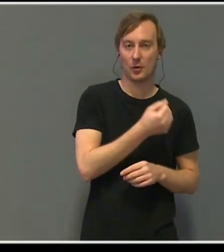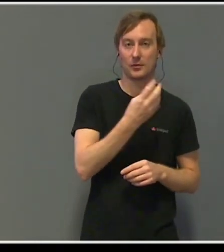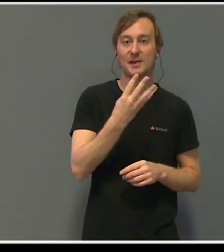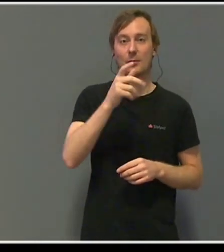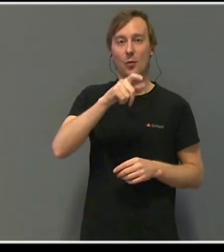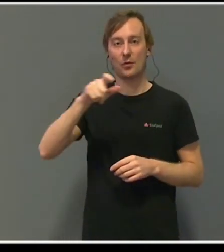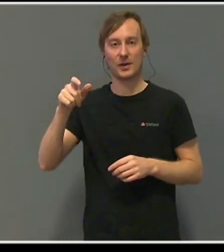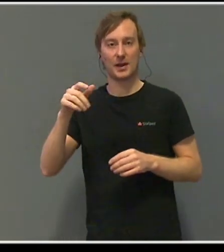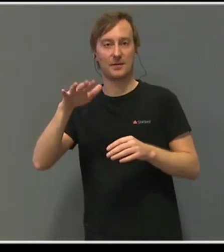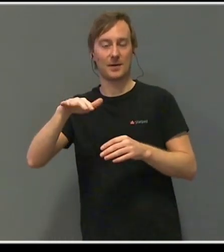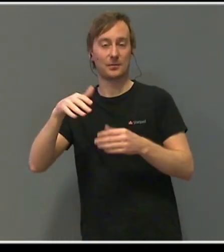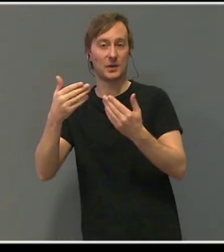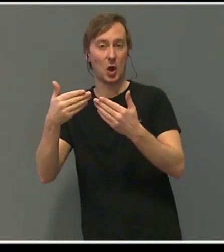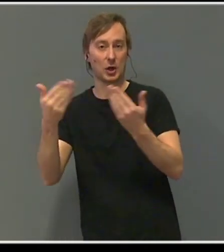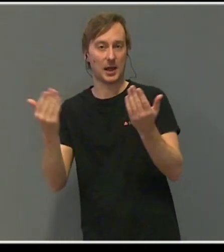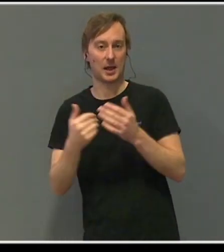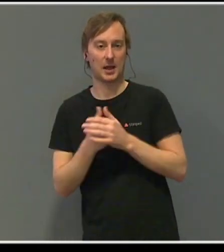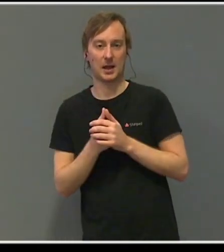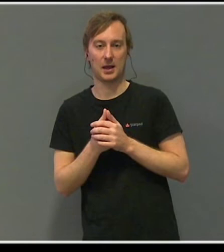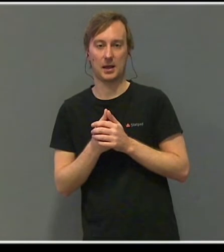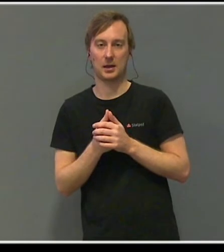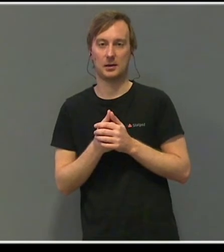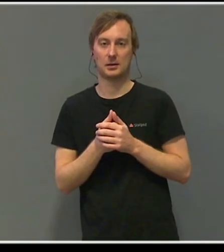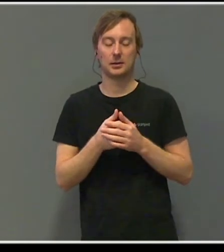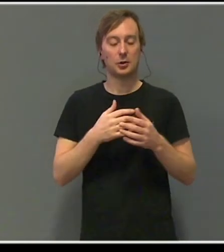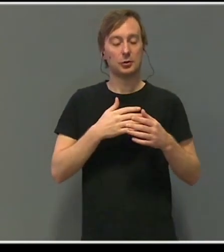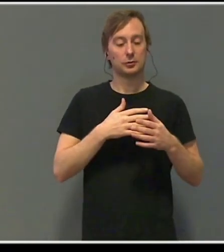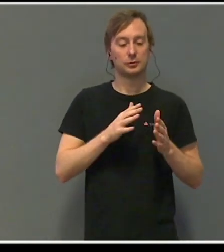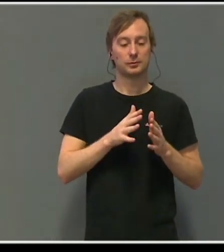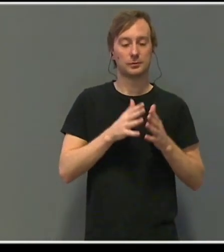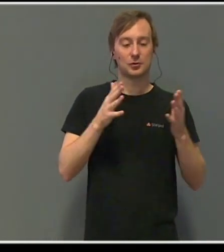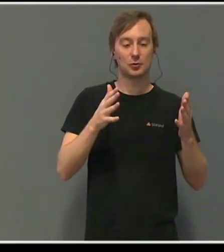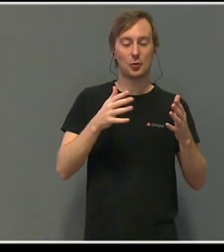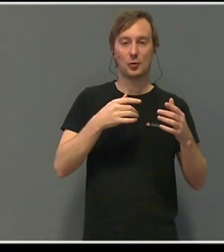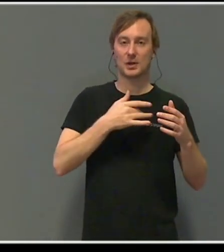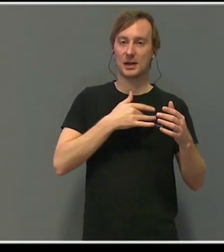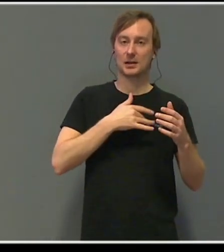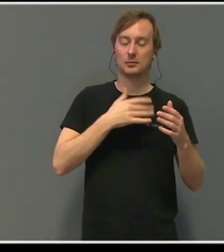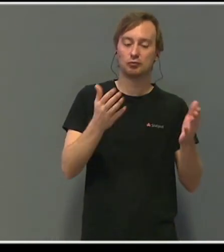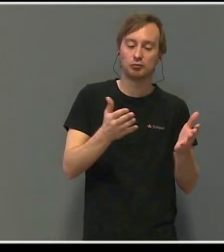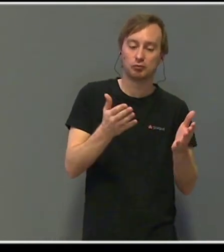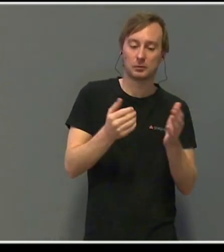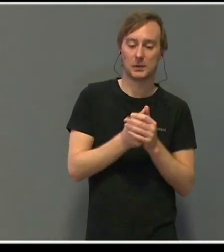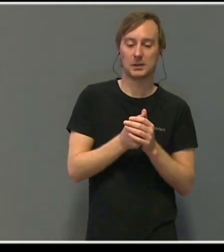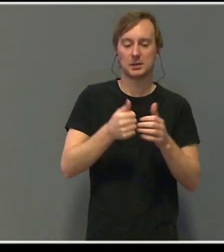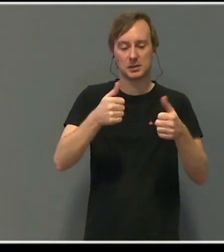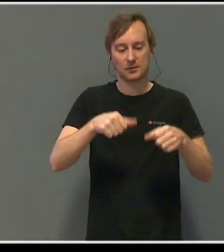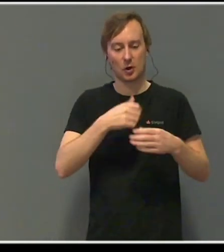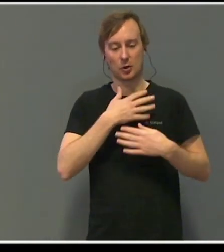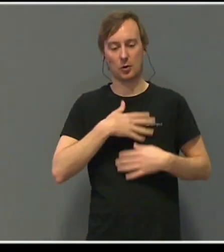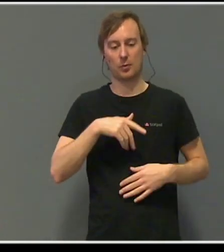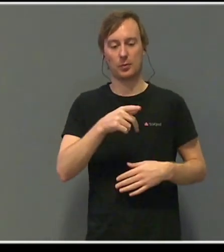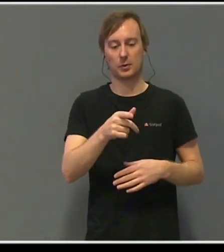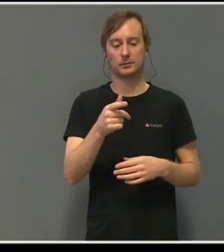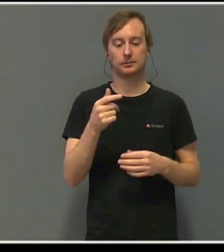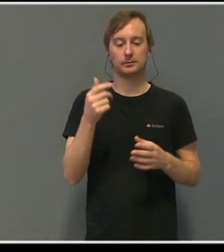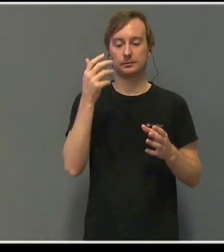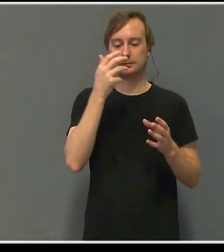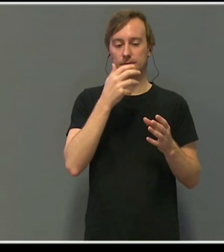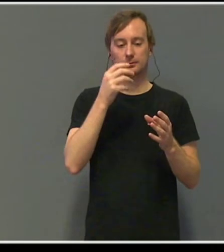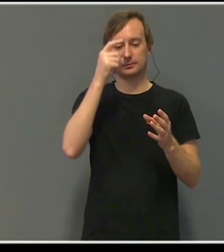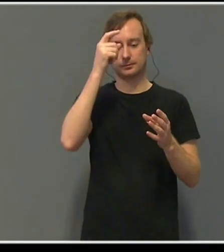En reise med et stort hjerte i en svak, liten kropp. En reise med et strålende sinn i et svagt skall.